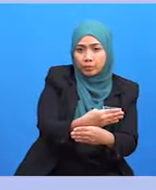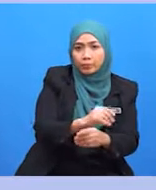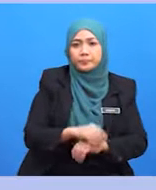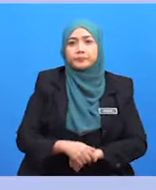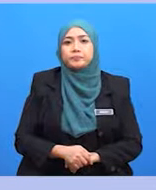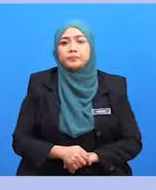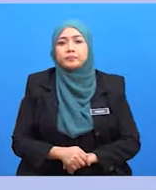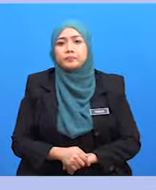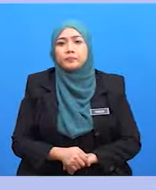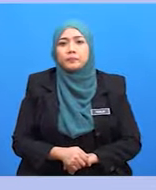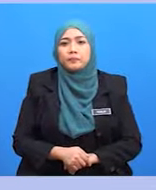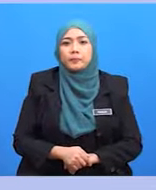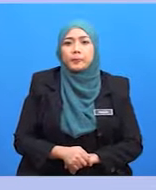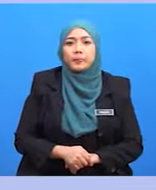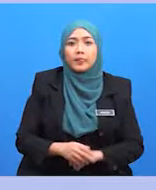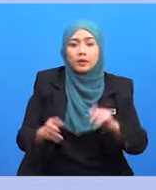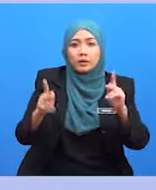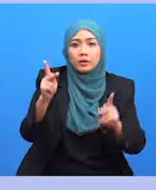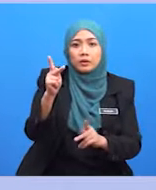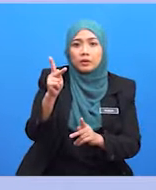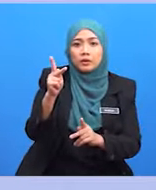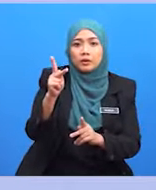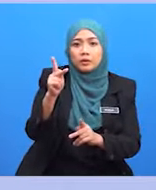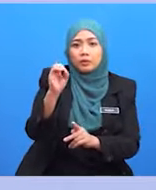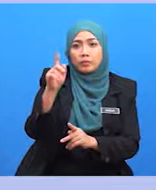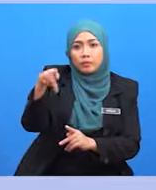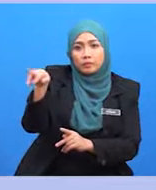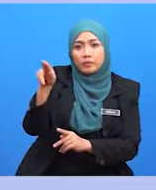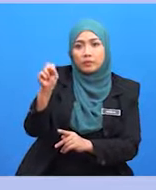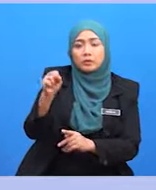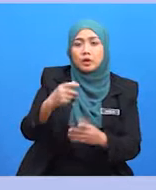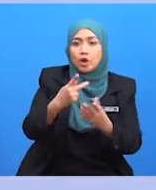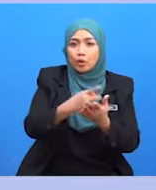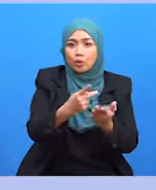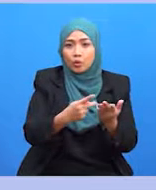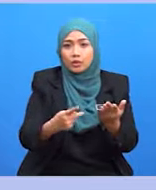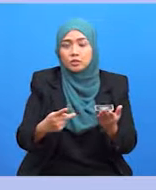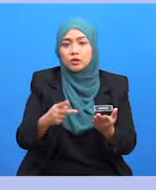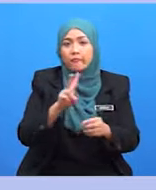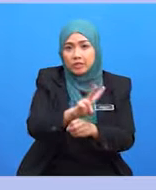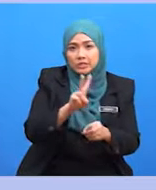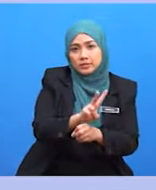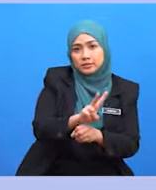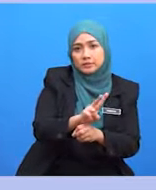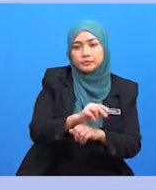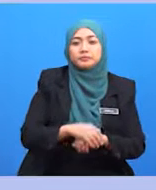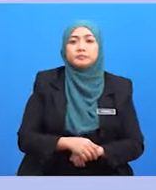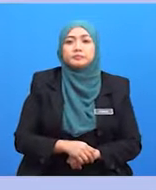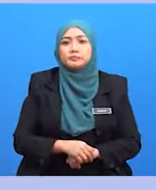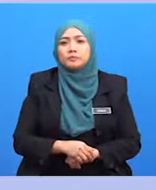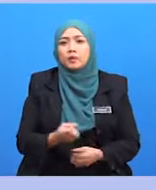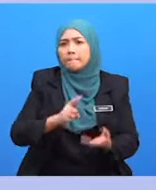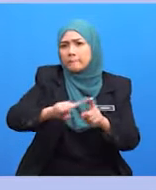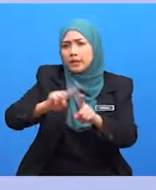iaitu kooperasi college vocational yang memfokuskan kepada aktiviti keusahawanan berbagai bidang